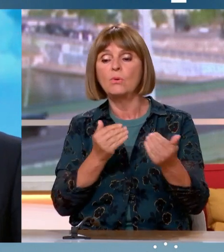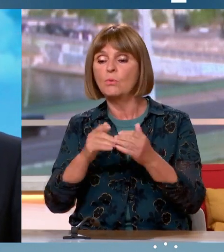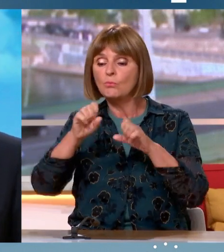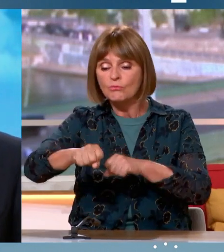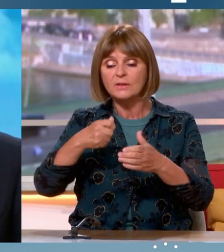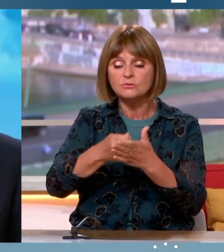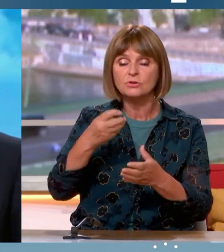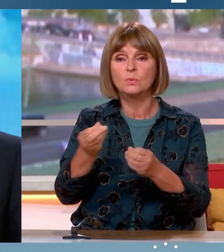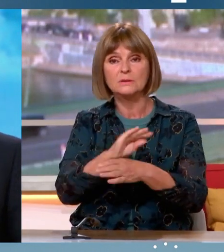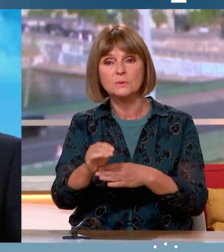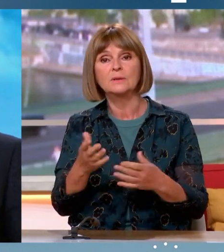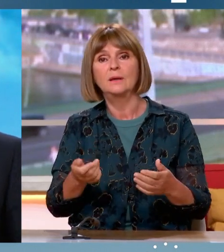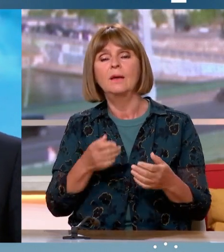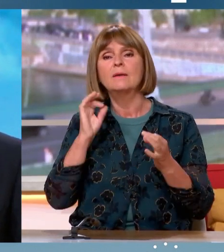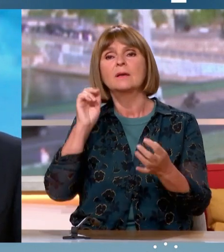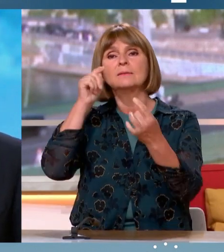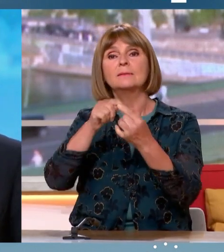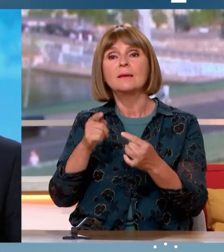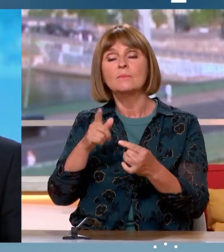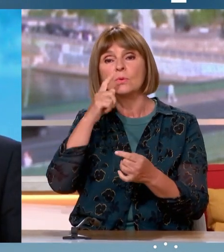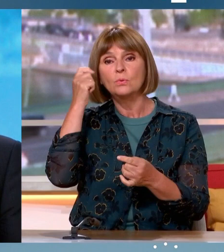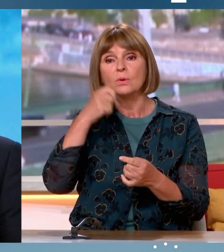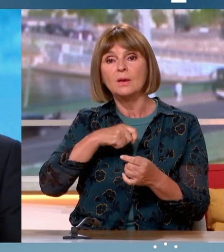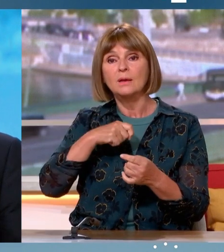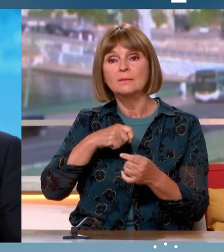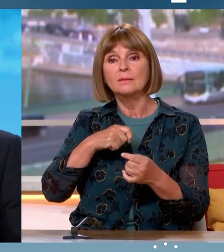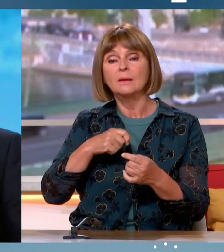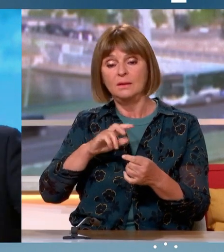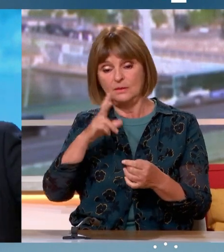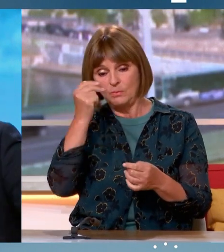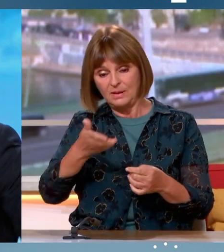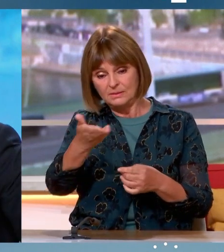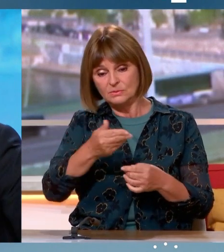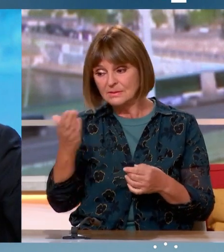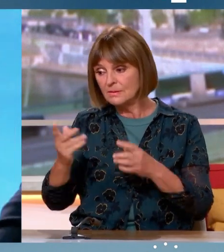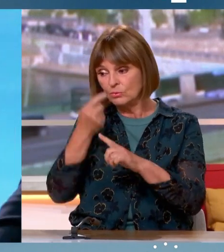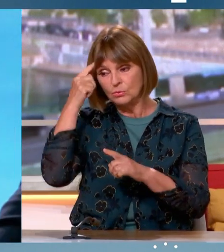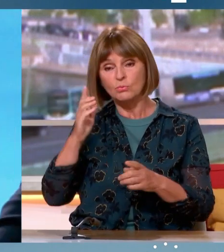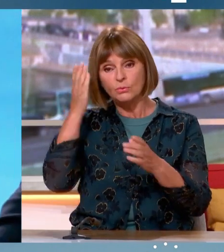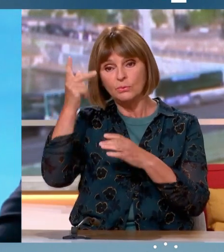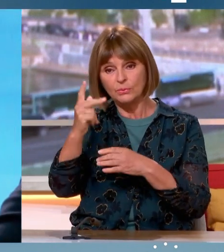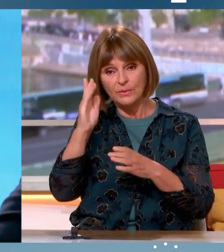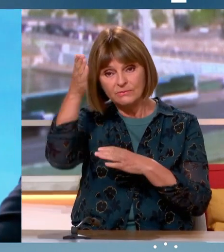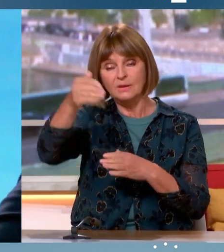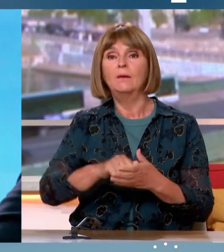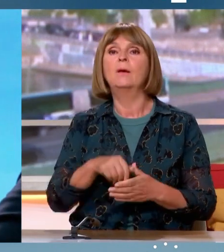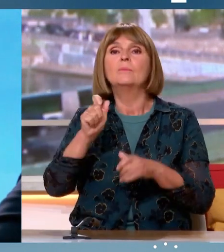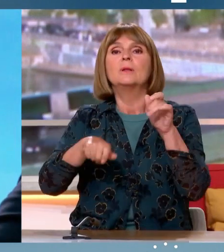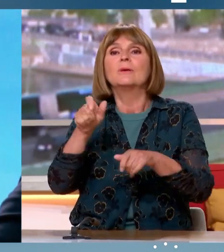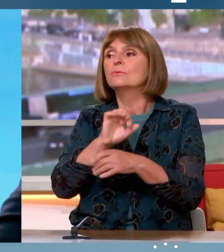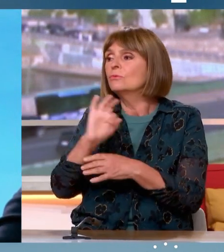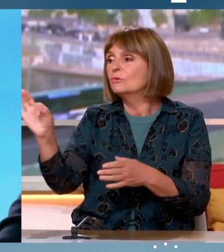Est-ce qu'ils comprennent que cette question est essentielle aussi pour leur avenir personnel ? Non mais vous vous rendez compte, les Français ne sont pas dupes.